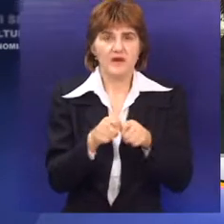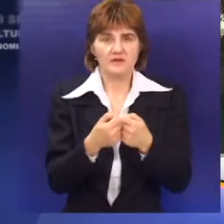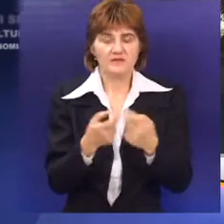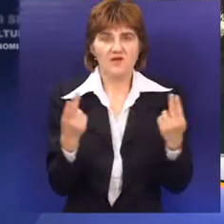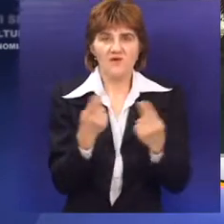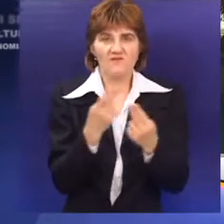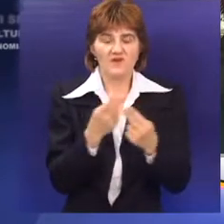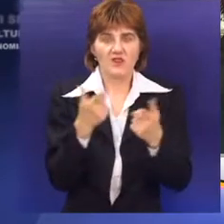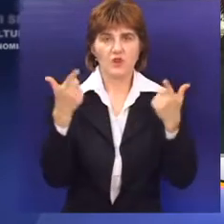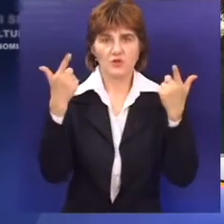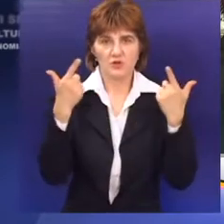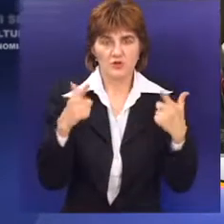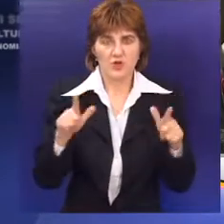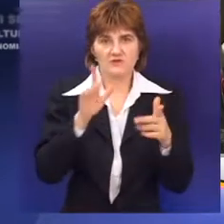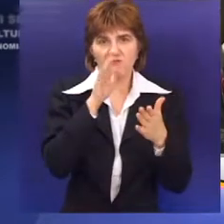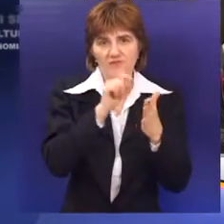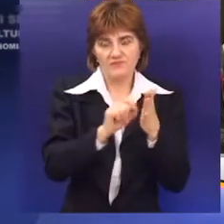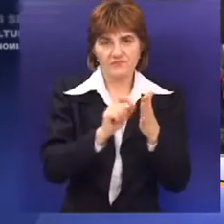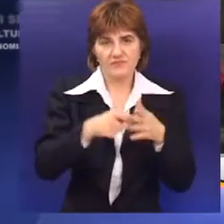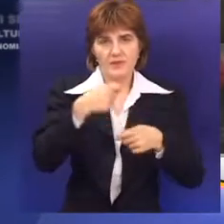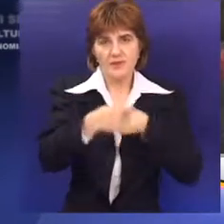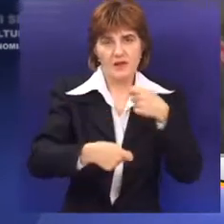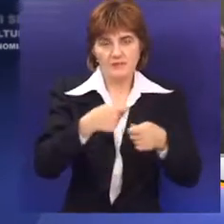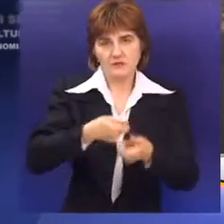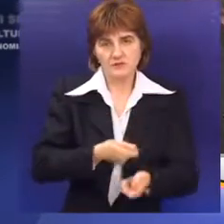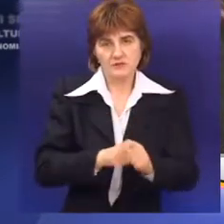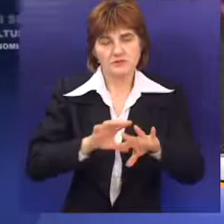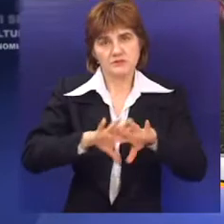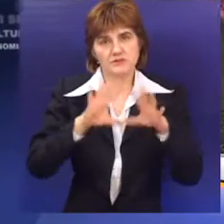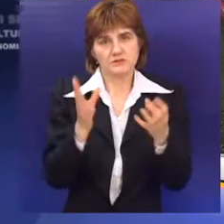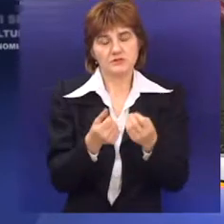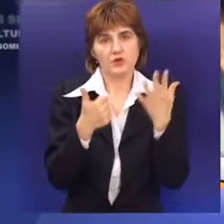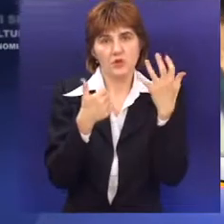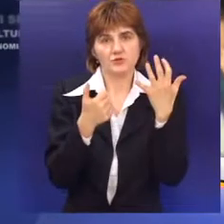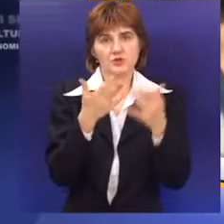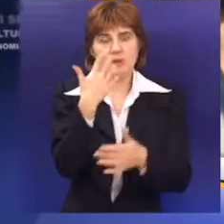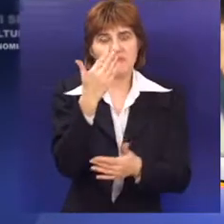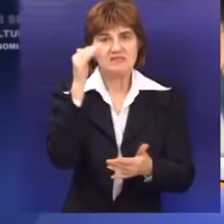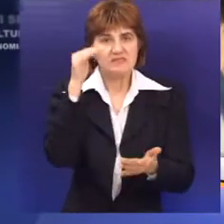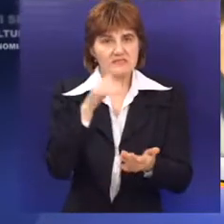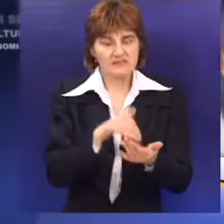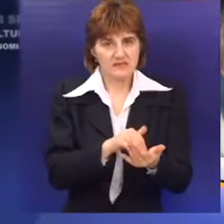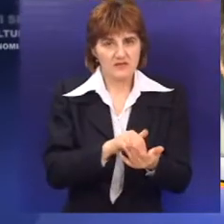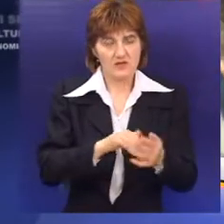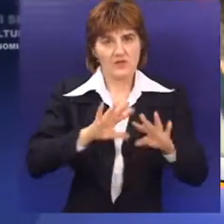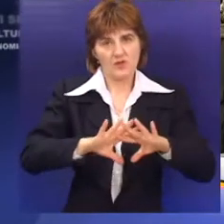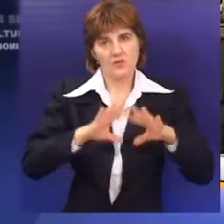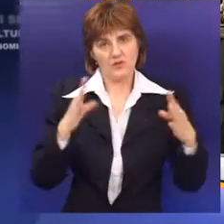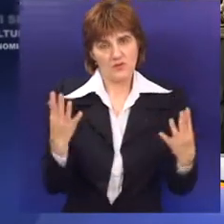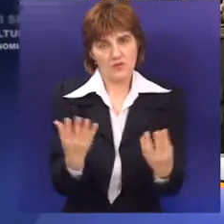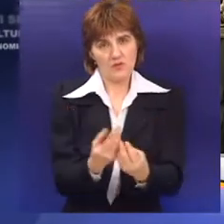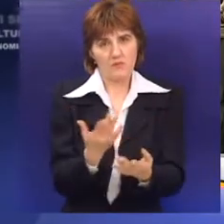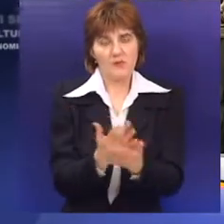projektne dokumentacije, dozvola i saglasnosti, kao i izvođenja radova, iznosi oko 650 hiljada dinara. Ukupan